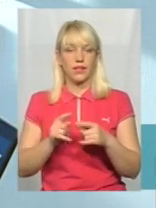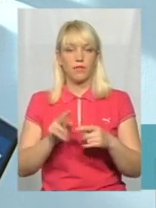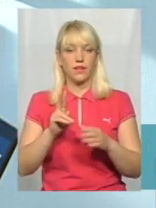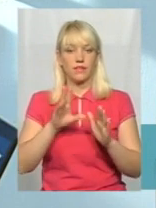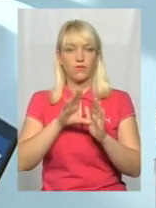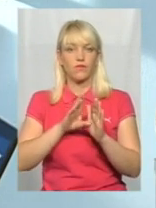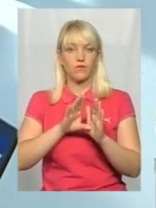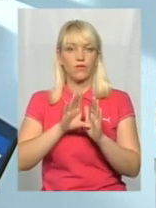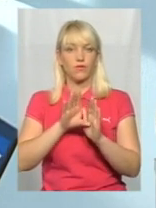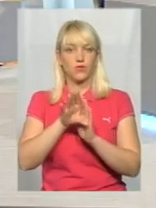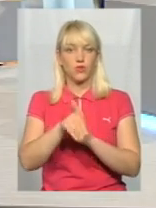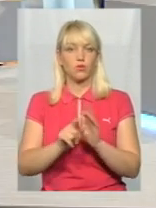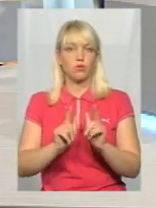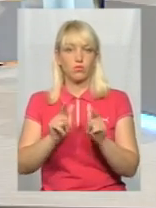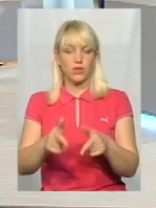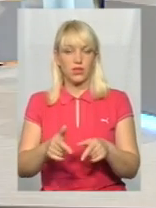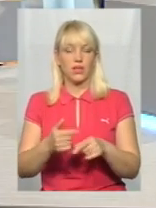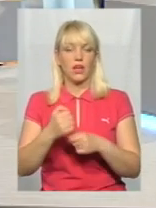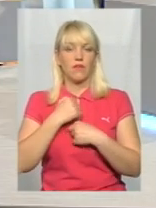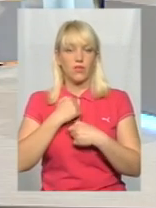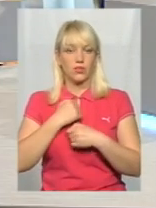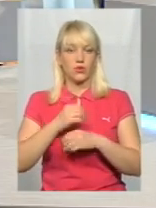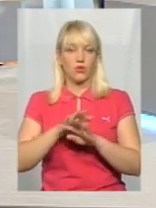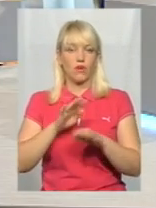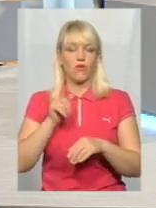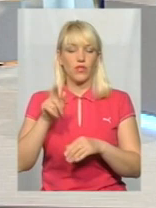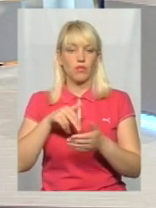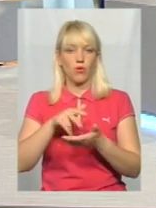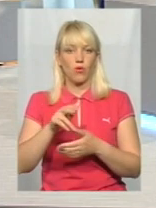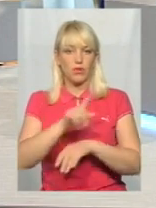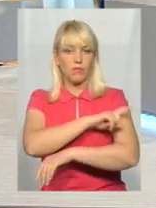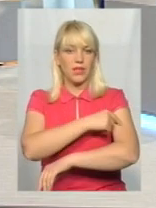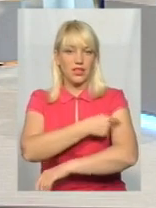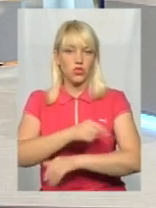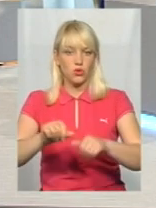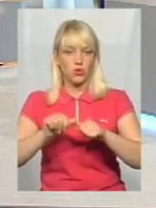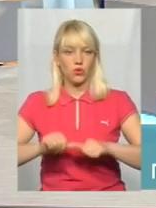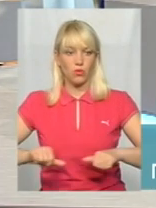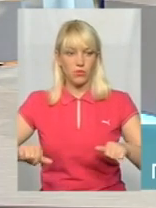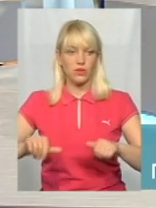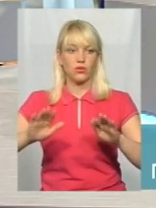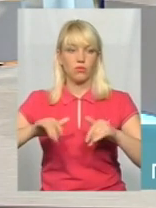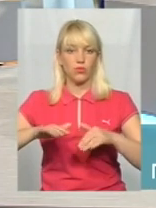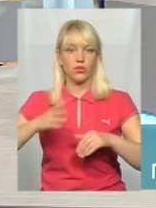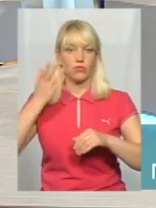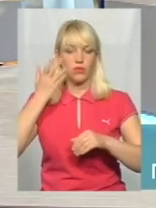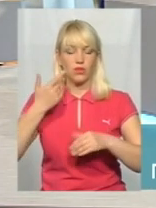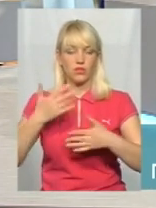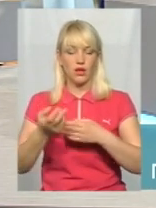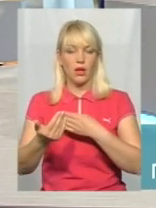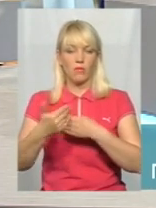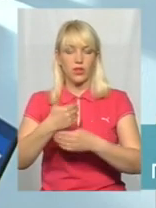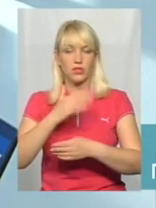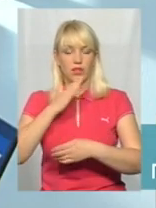до лав збройних сил, вони проходять у військовому комісаріаті, медичну комісію, потім безпосередньо після того, як вони вже прийшли до нас у